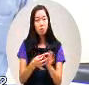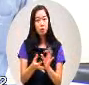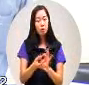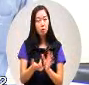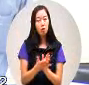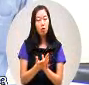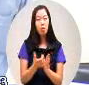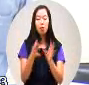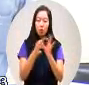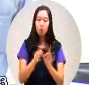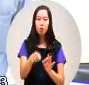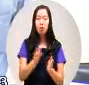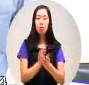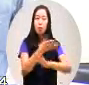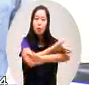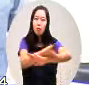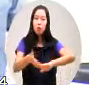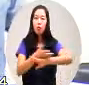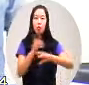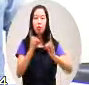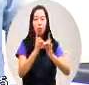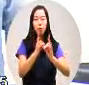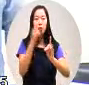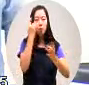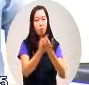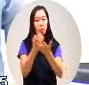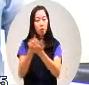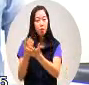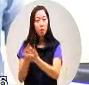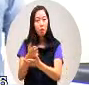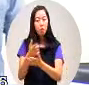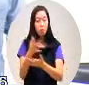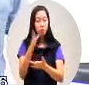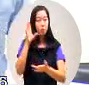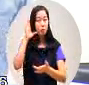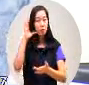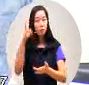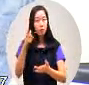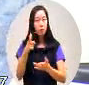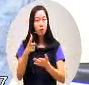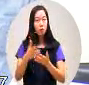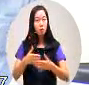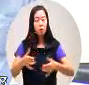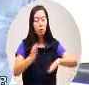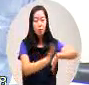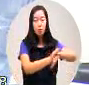因为这个河床每一次轻输啊挖两边